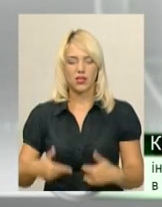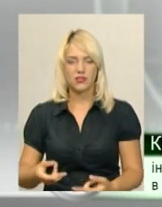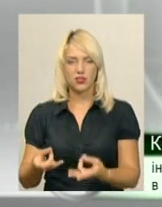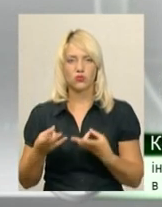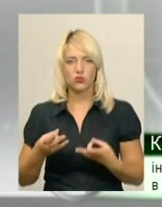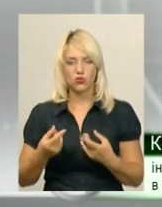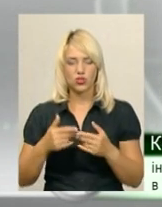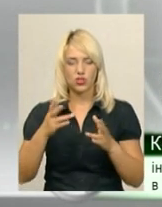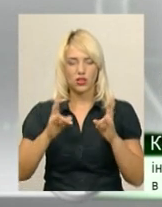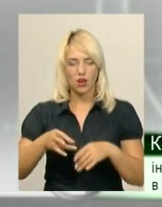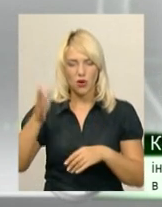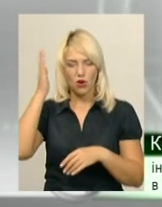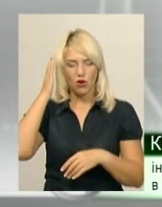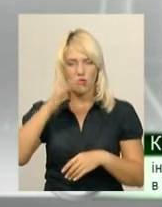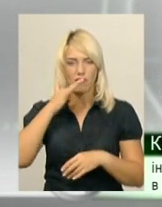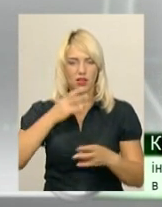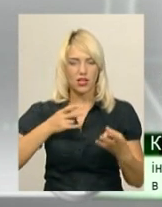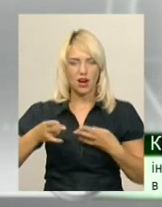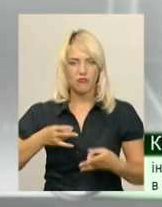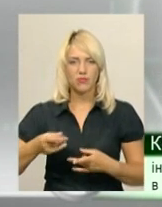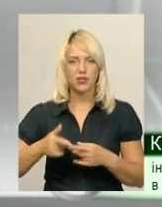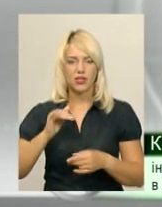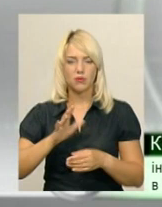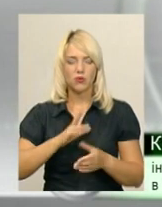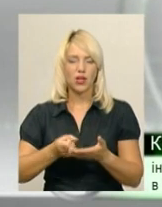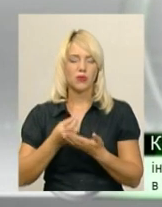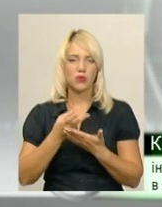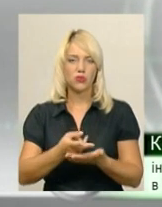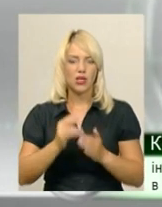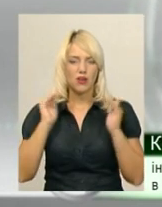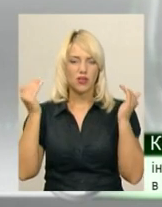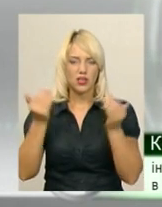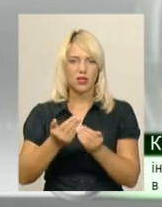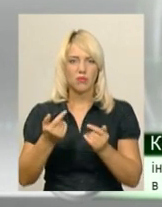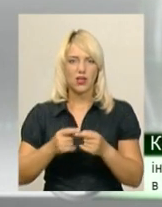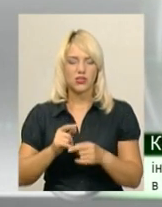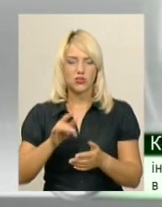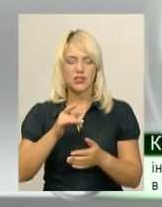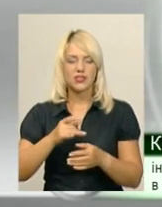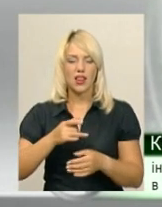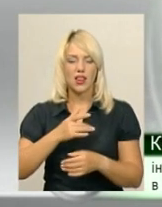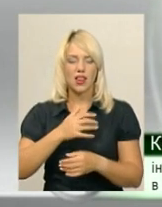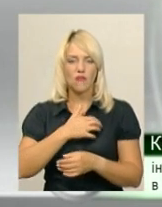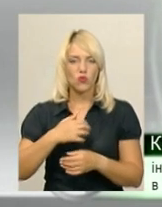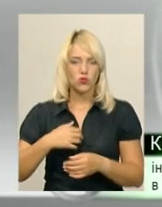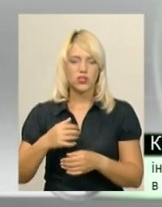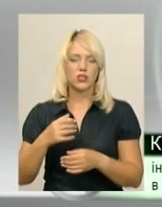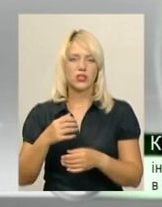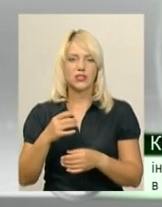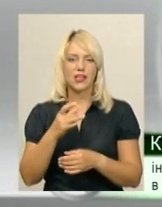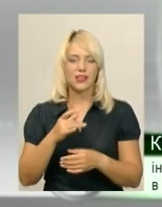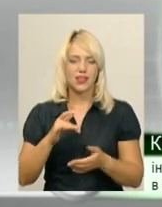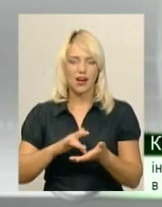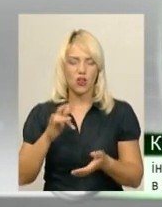вигляді травми голови та політравми і була госпіталізована в реанімаційне відділення Славутської центральної районної лікарні.